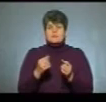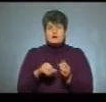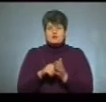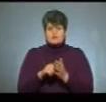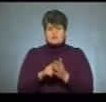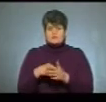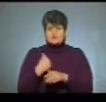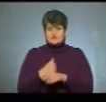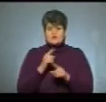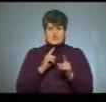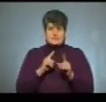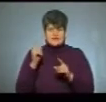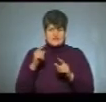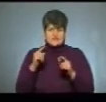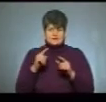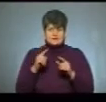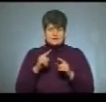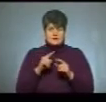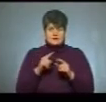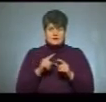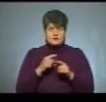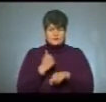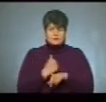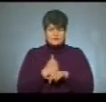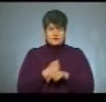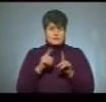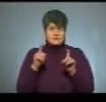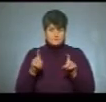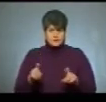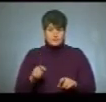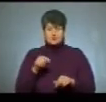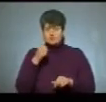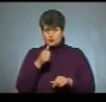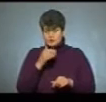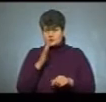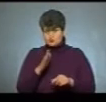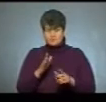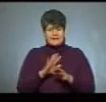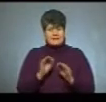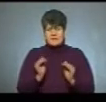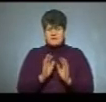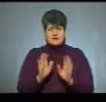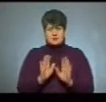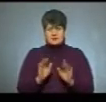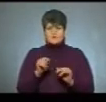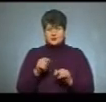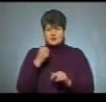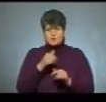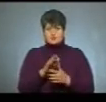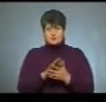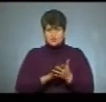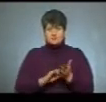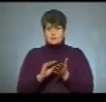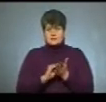сесії. Це досить багато, і я думаю, що в цьому році буде не менше. Враховуючи те, що в цьому році в нас продовжують